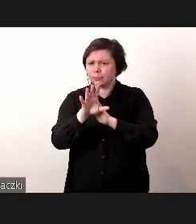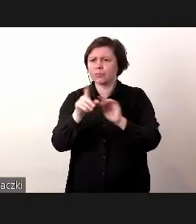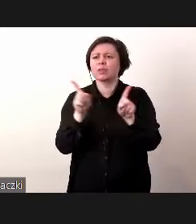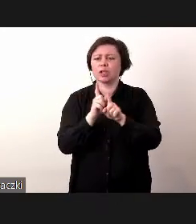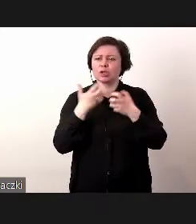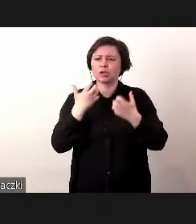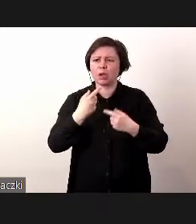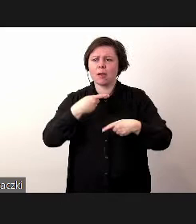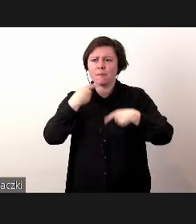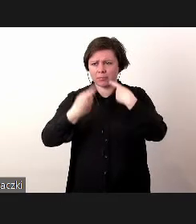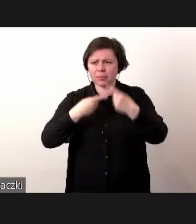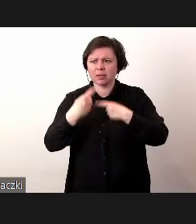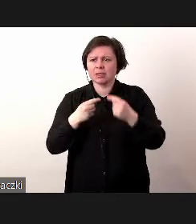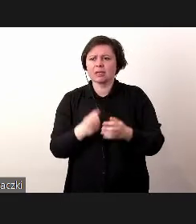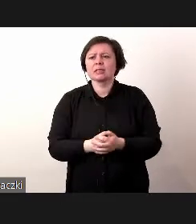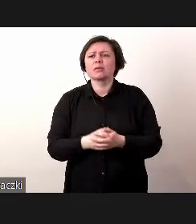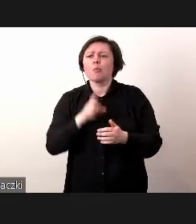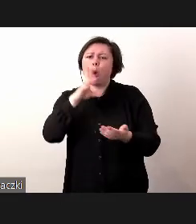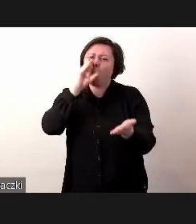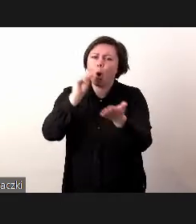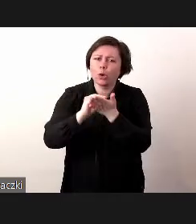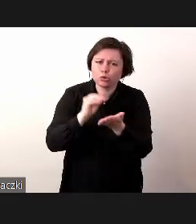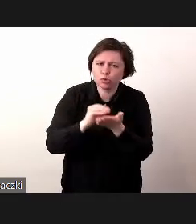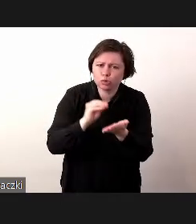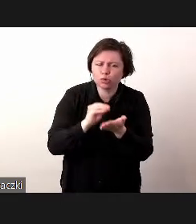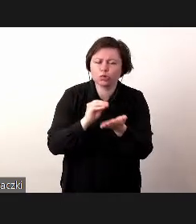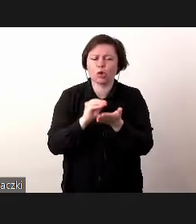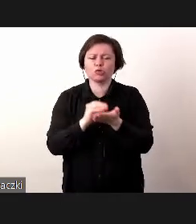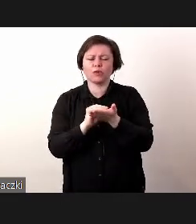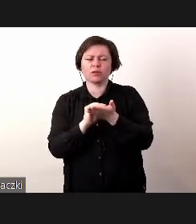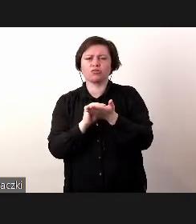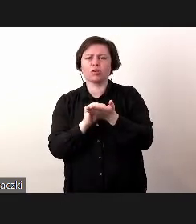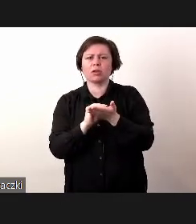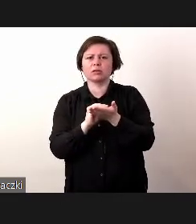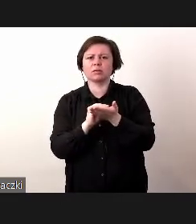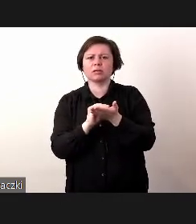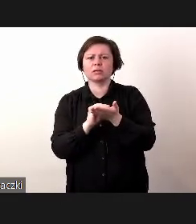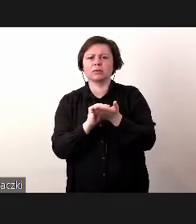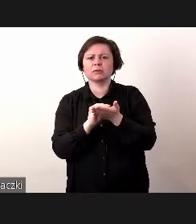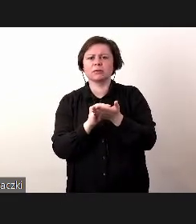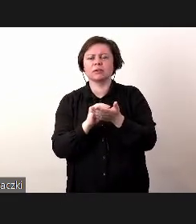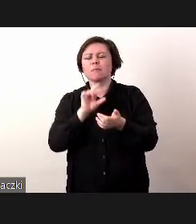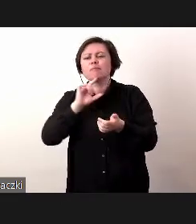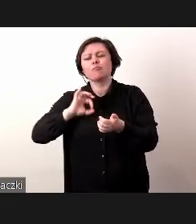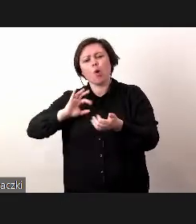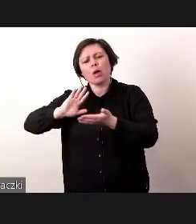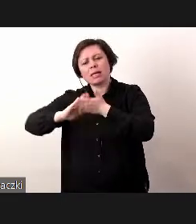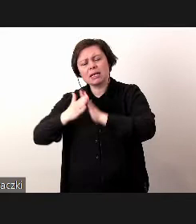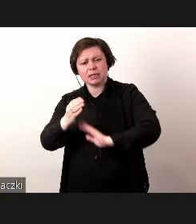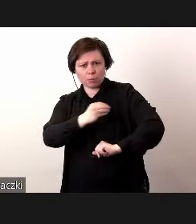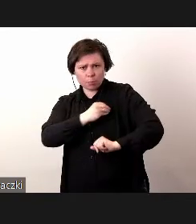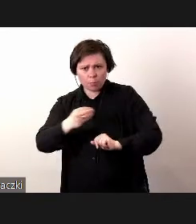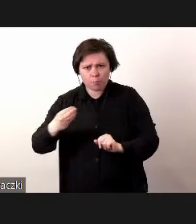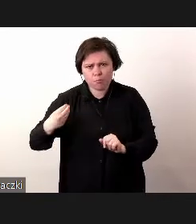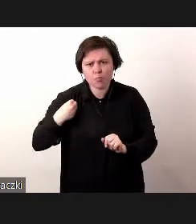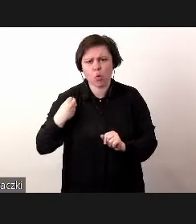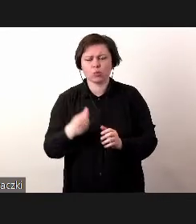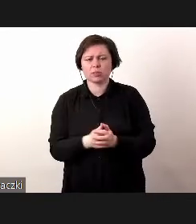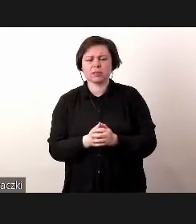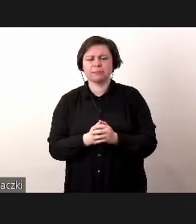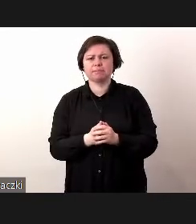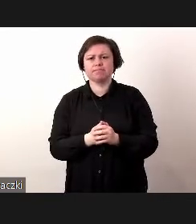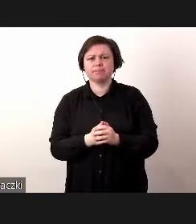opowiadać trochę o swoich doświadczeniach takiego z rynku polskiego. Także to też będzie troszeczkę taka